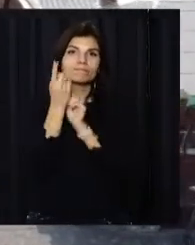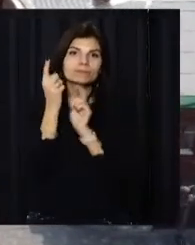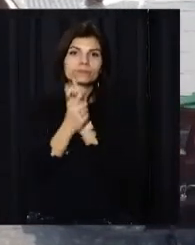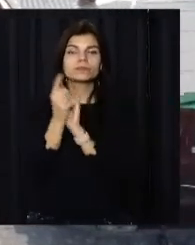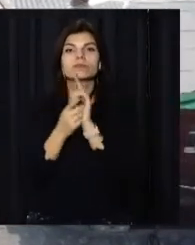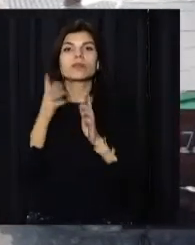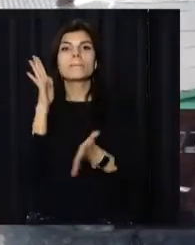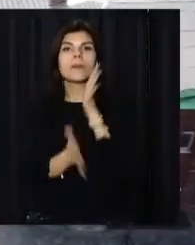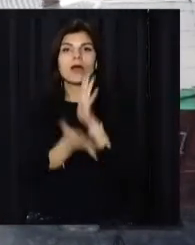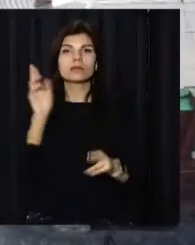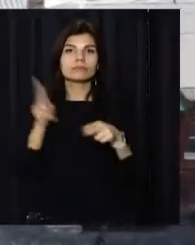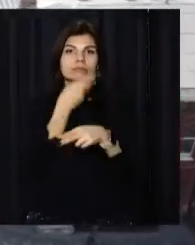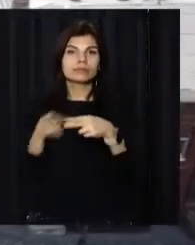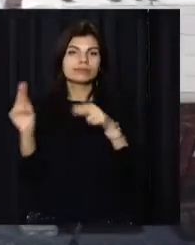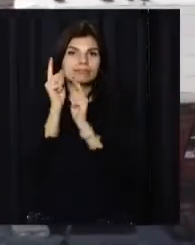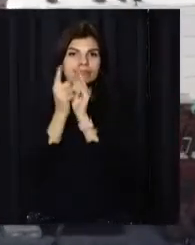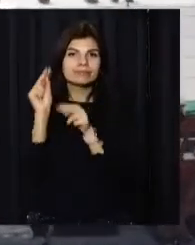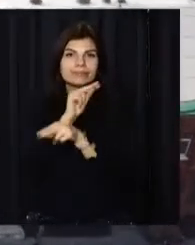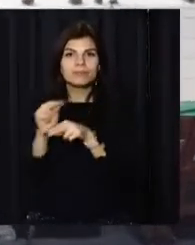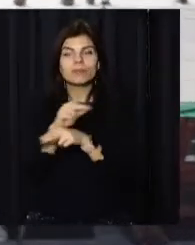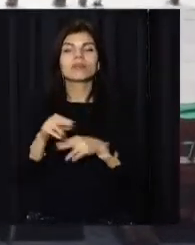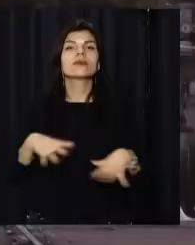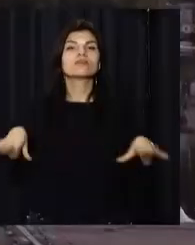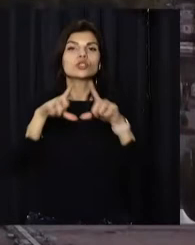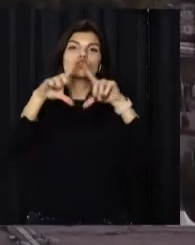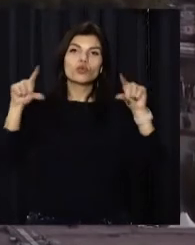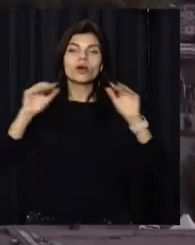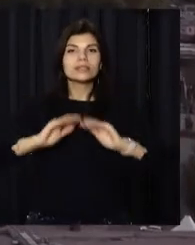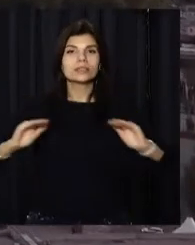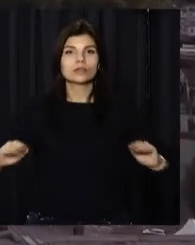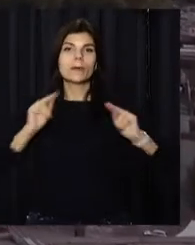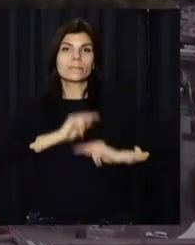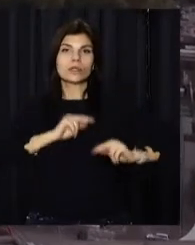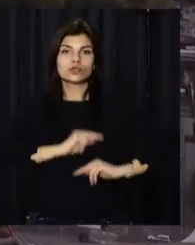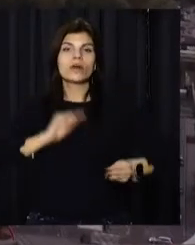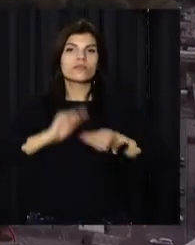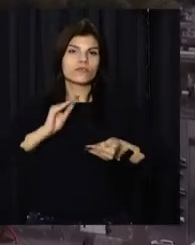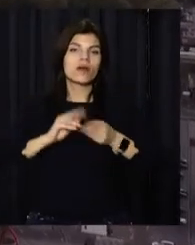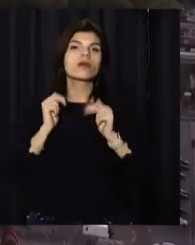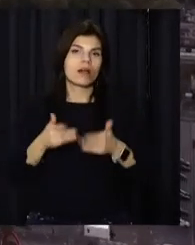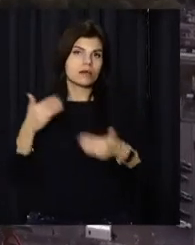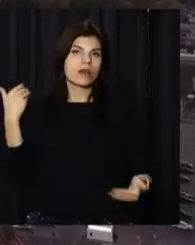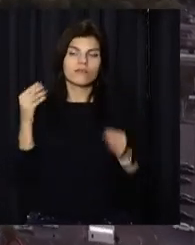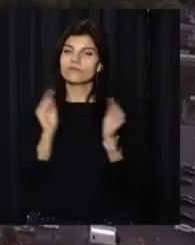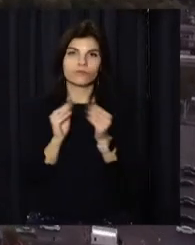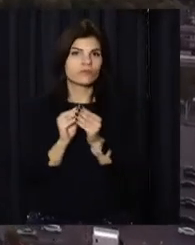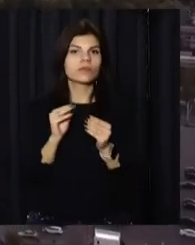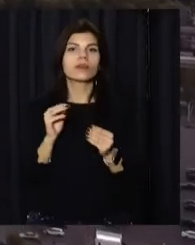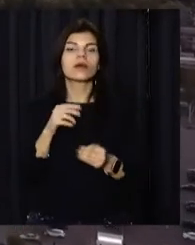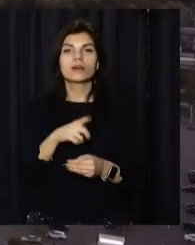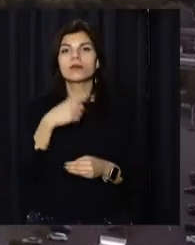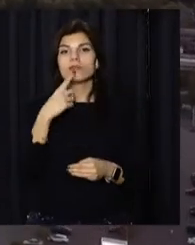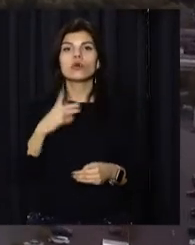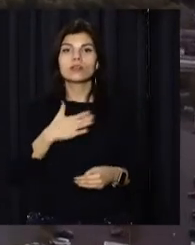облаштовувати парки і сквери. Усі комунальні підприємства, школи та дитсадки працюють, як і раніше. Очільник Дніпра наголосив,